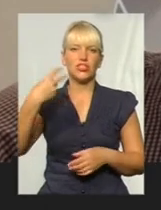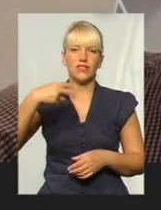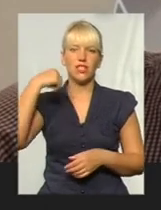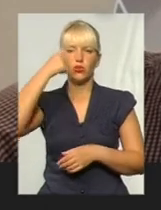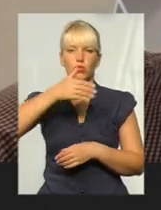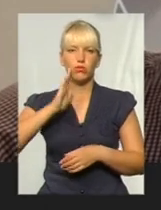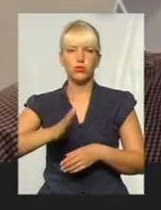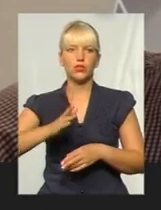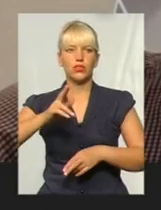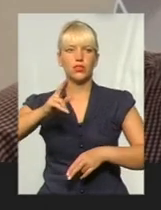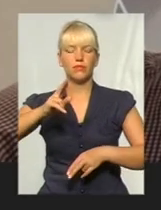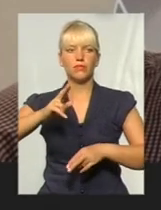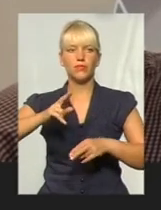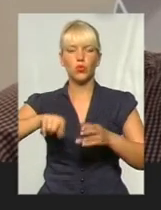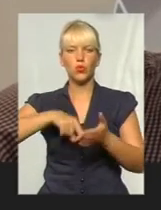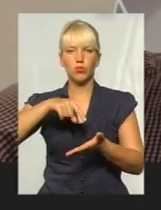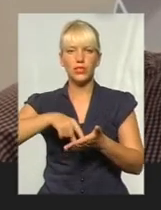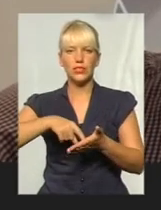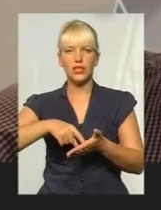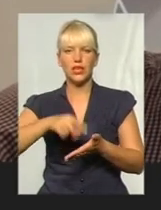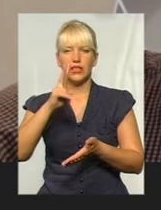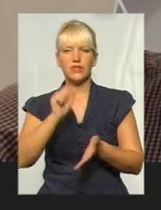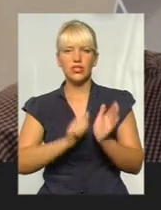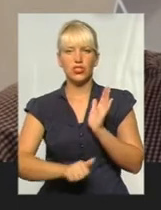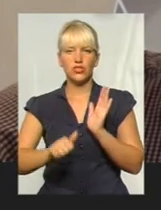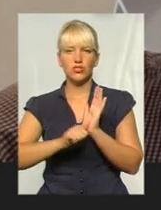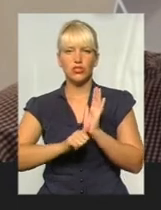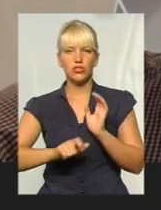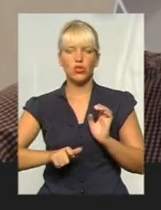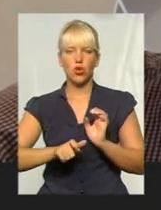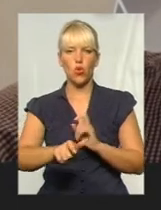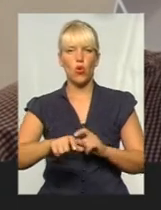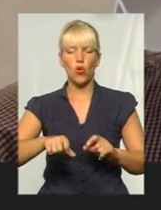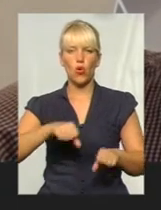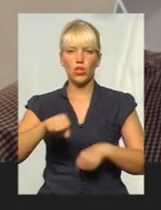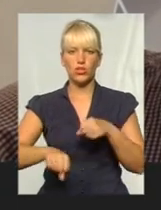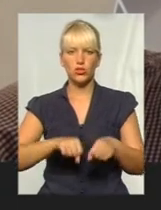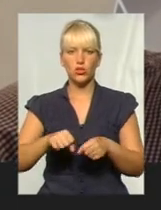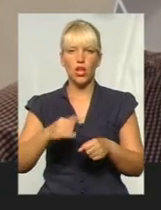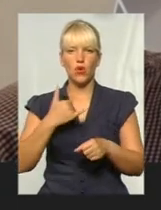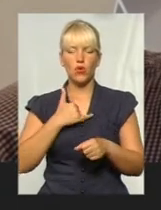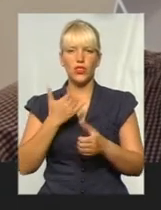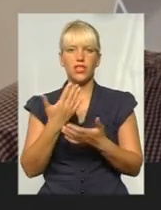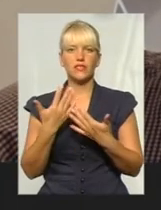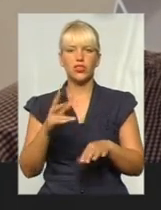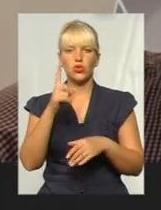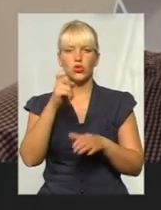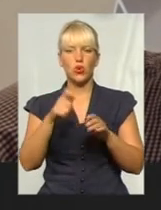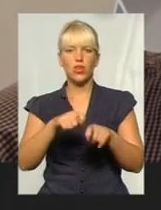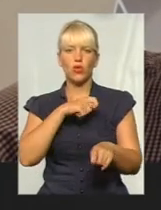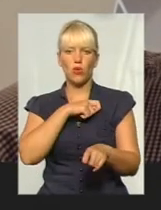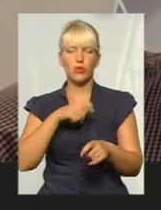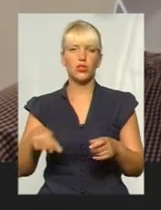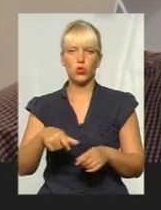збудовано 268 км велодоріжок. Зараз у нас приблизно 100 км велодоріжок ситуація